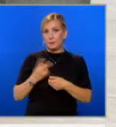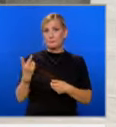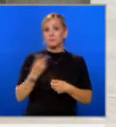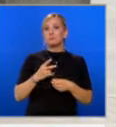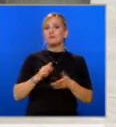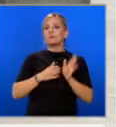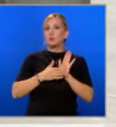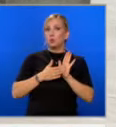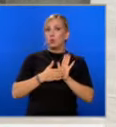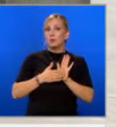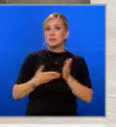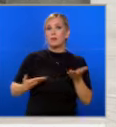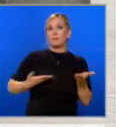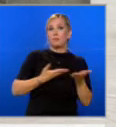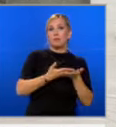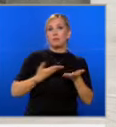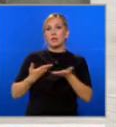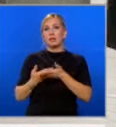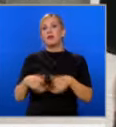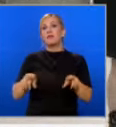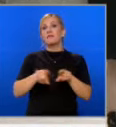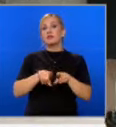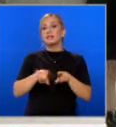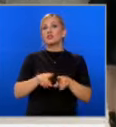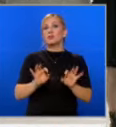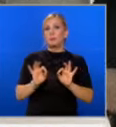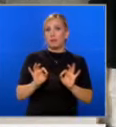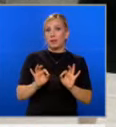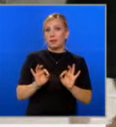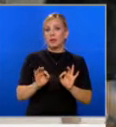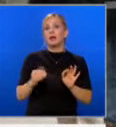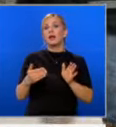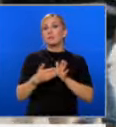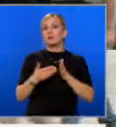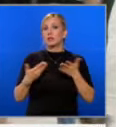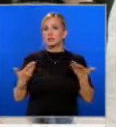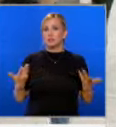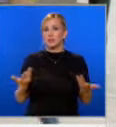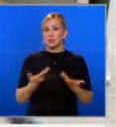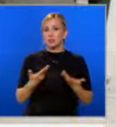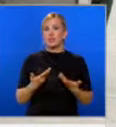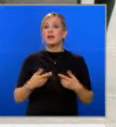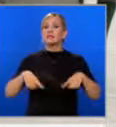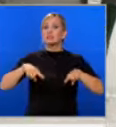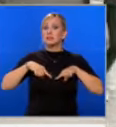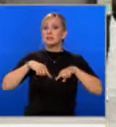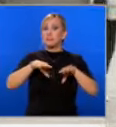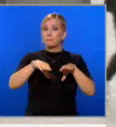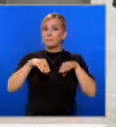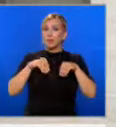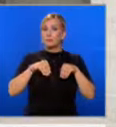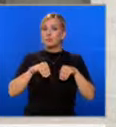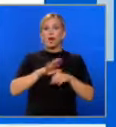свободи тире ДПС са подадени в един и същи момент. Именно поради тази причина Върховния административен съд приема, че